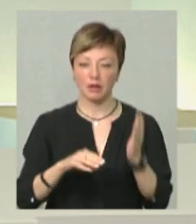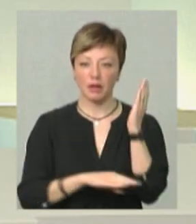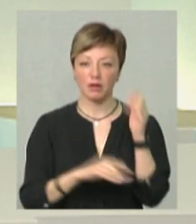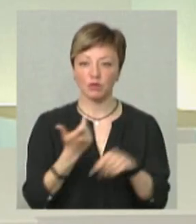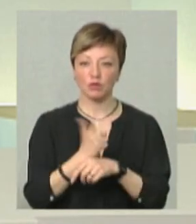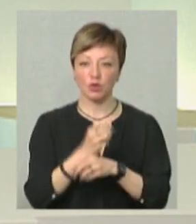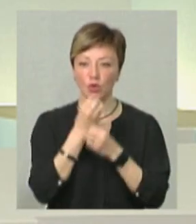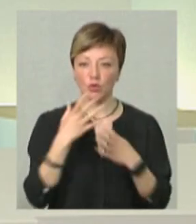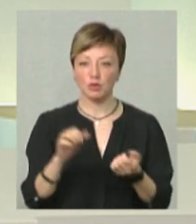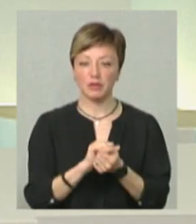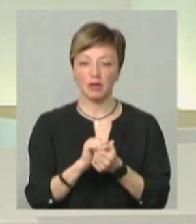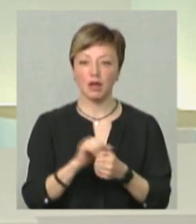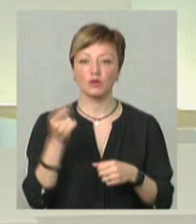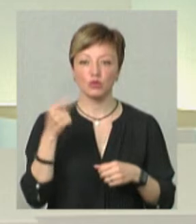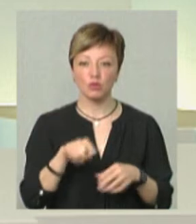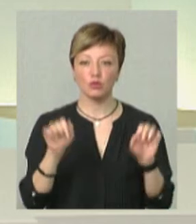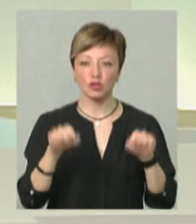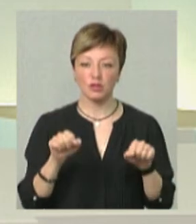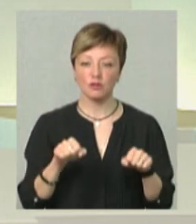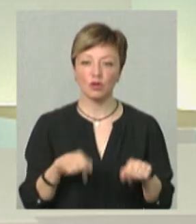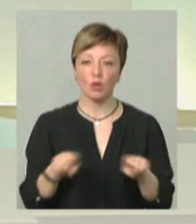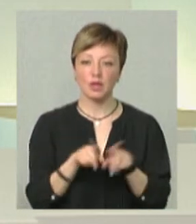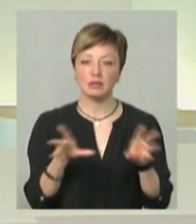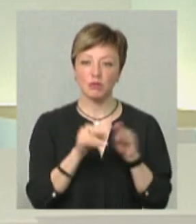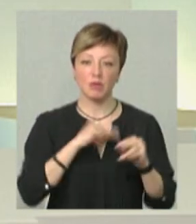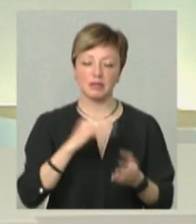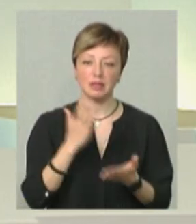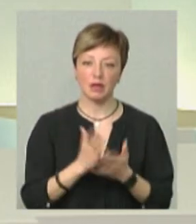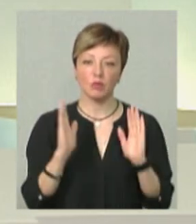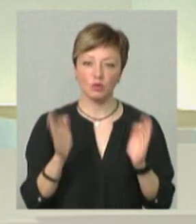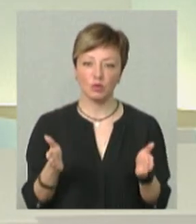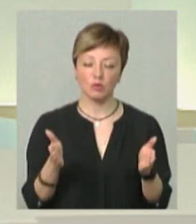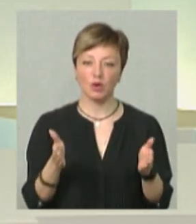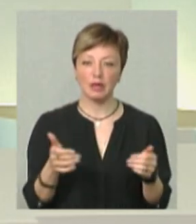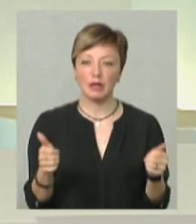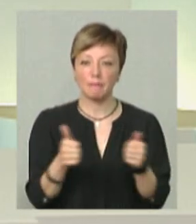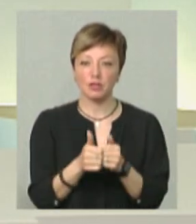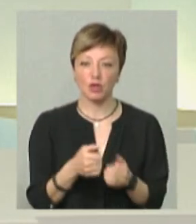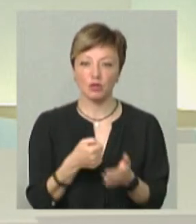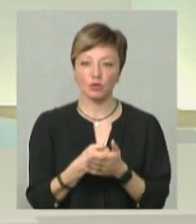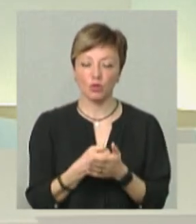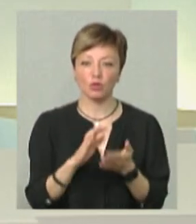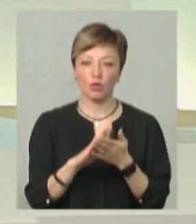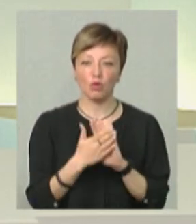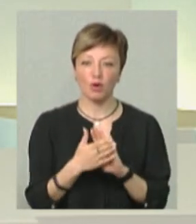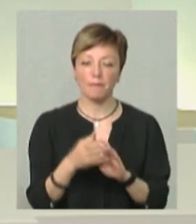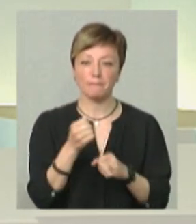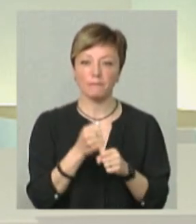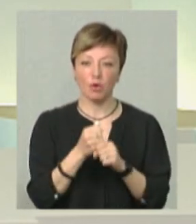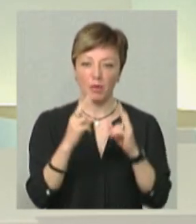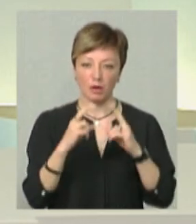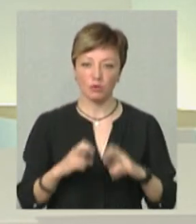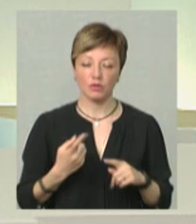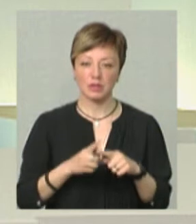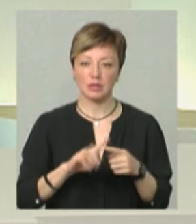Дерево – це дуже хороший матеріал. Тому можливості до такої співпраці є. Будемо наближатися до договору, пропрацьовувати